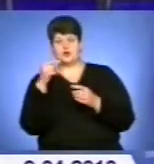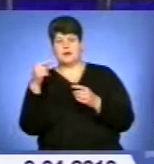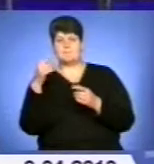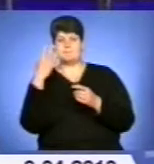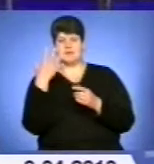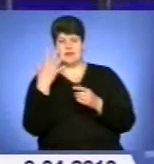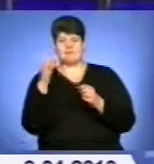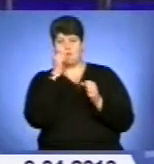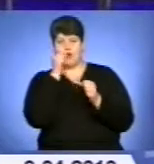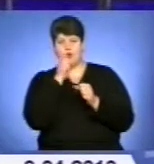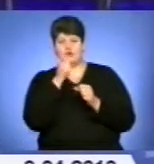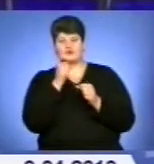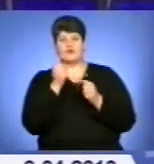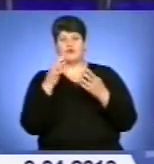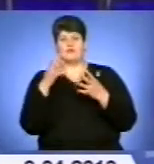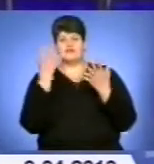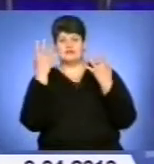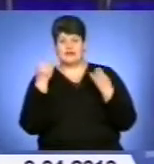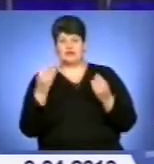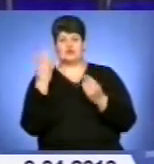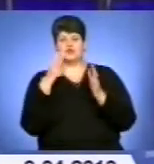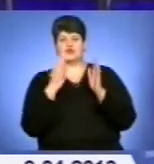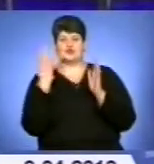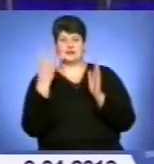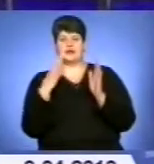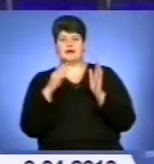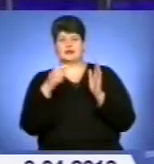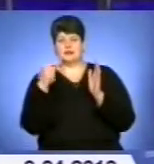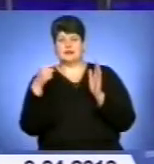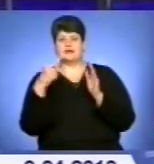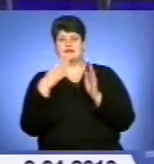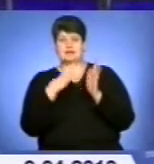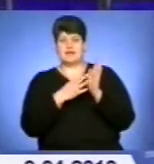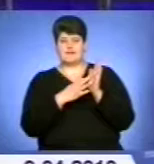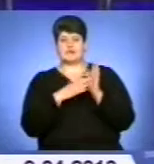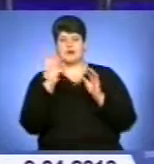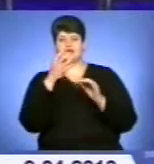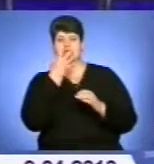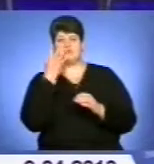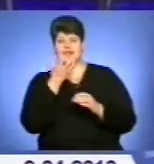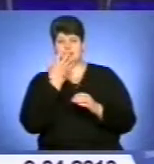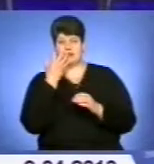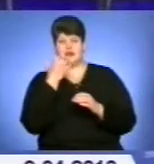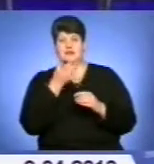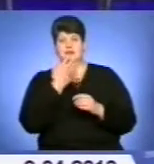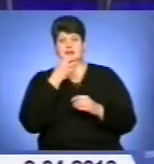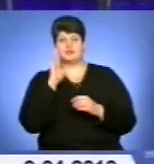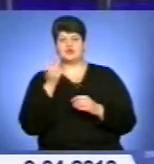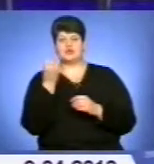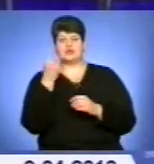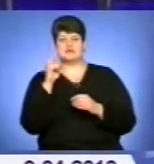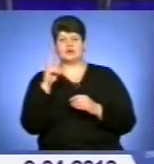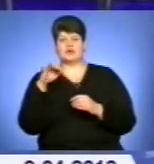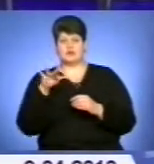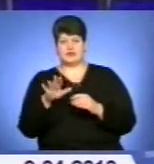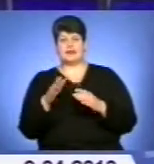морозу. У денні години – від 4 до 9 градусів вища нуля. Потепління розпочнеться з 11 квітня. Спочатку на території